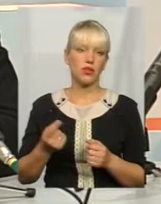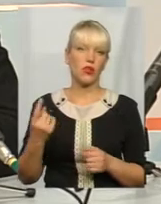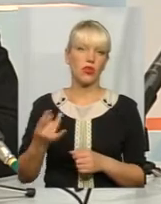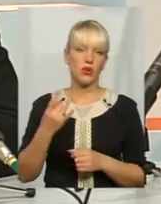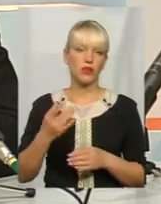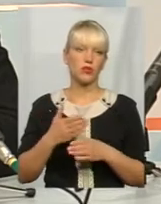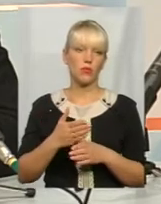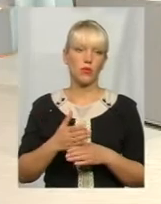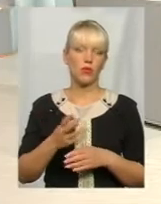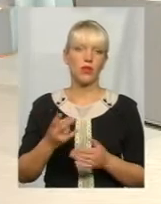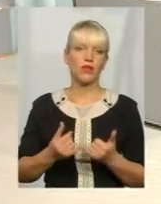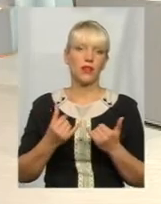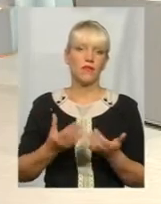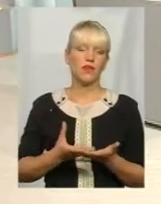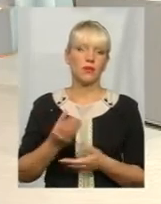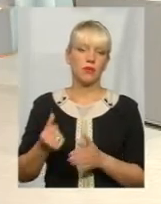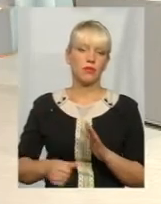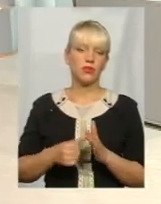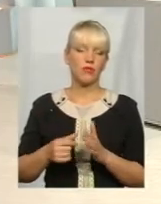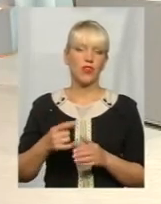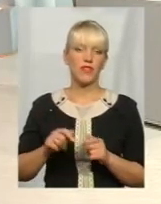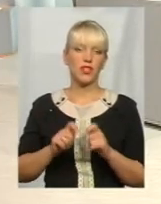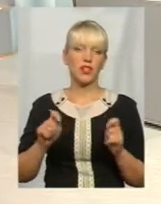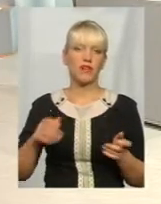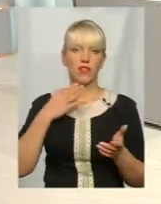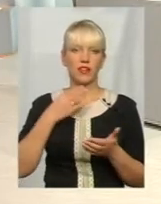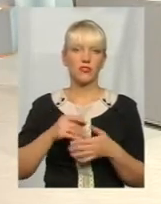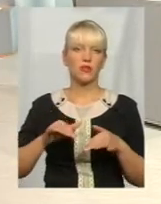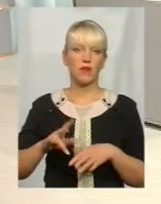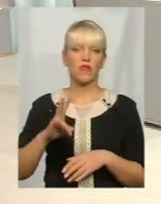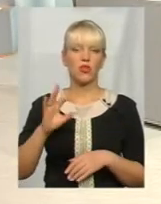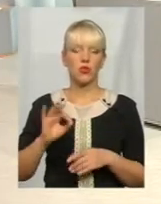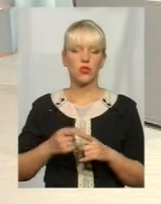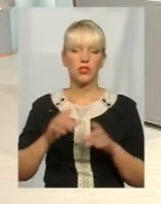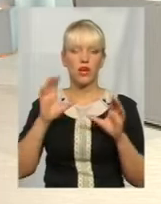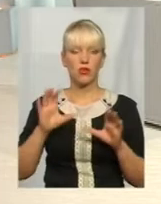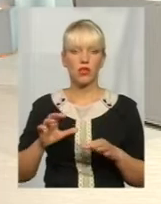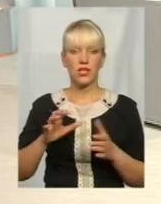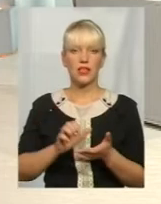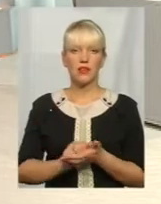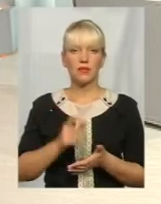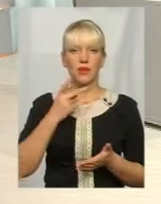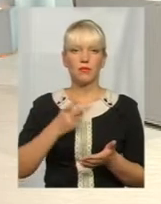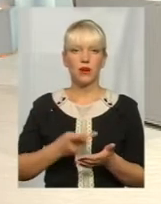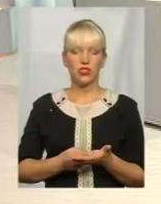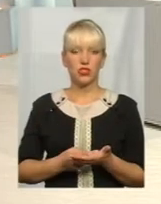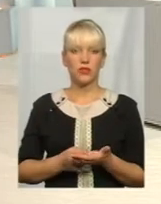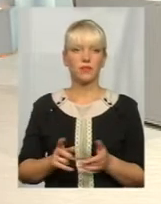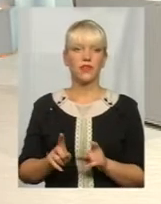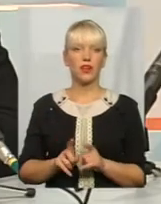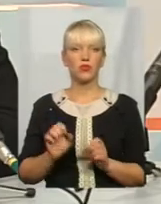відкриття власної справи. Але законодавством про зайнятість передбачено, також можна,